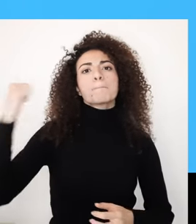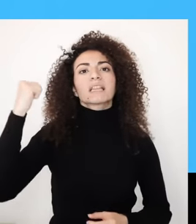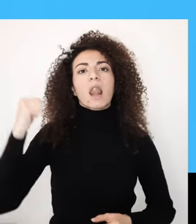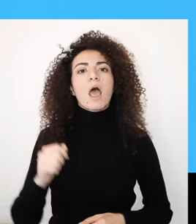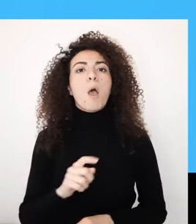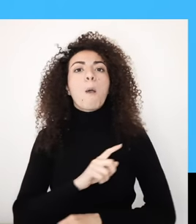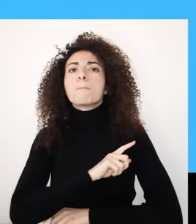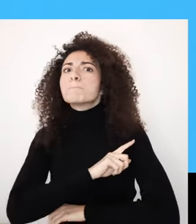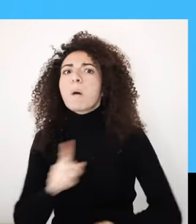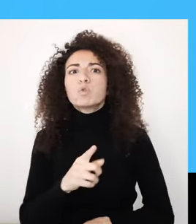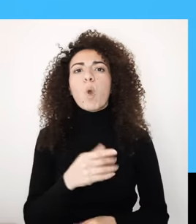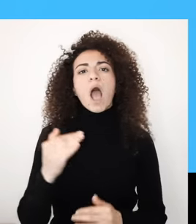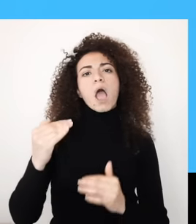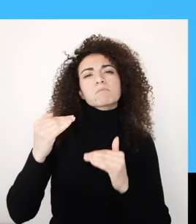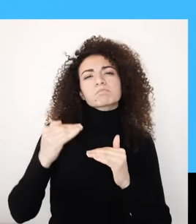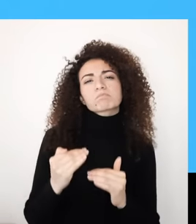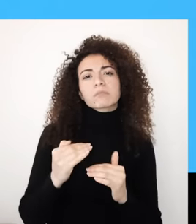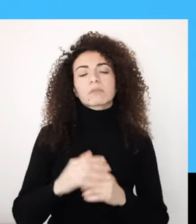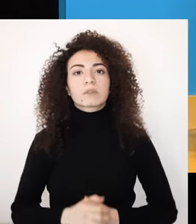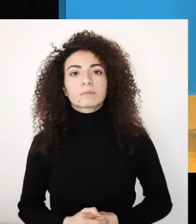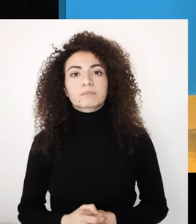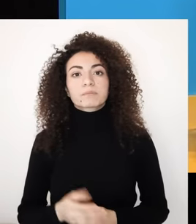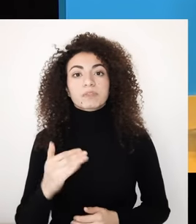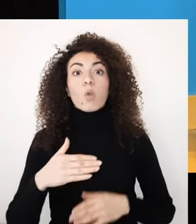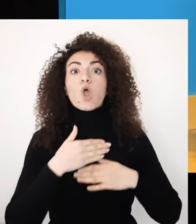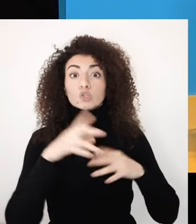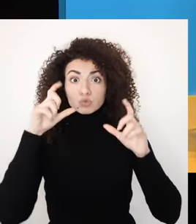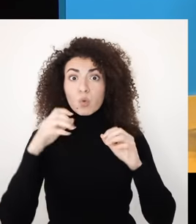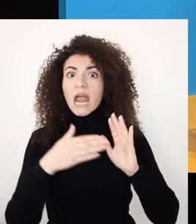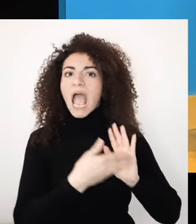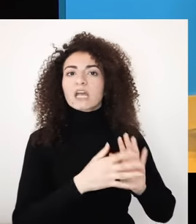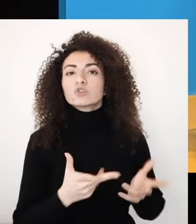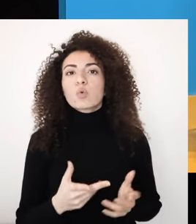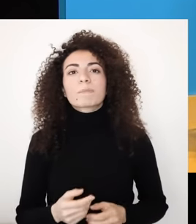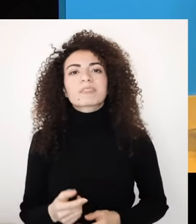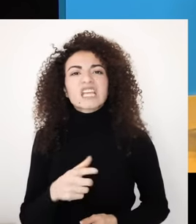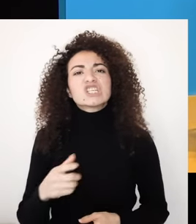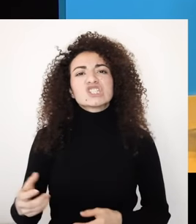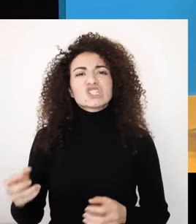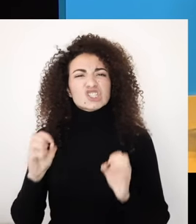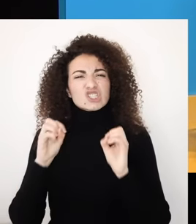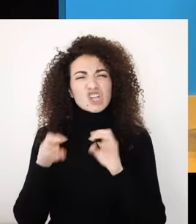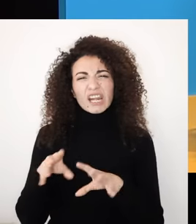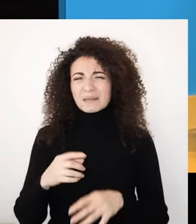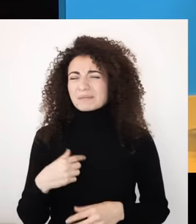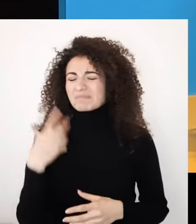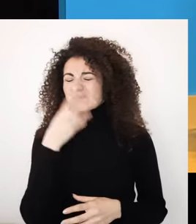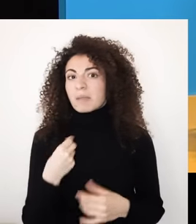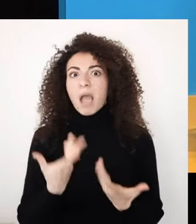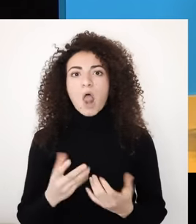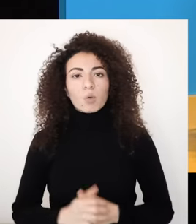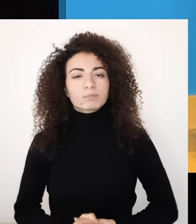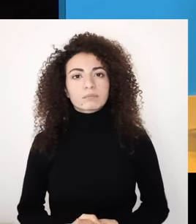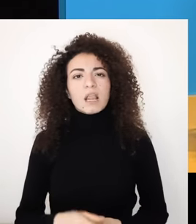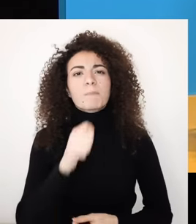أنه دايماً يلعبه حتى يكون محطة عجابة وتقدير وأخيراً دور الشرير القبيح تاريخياً استعملت الإعاقة